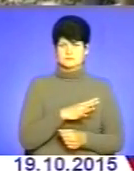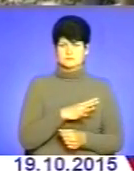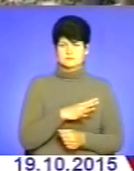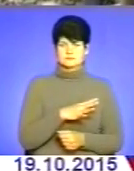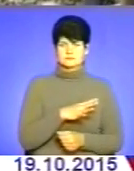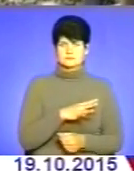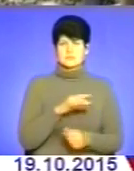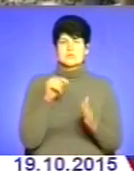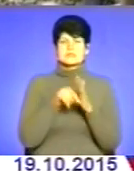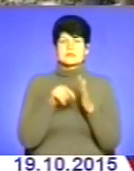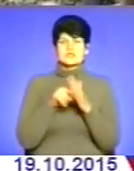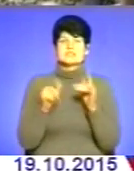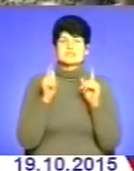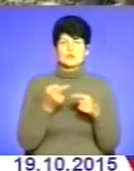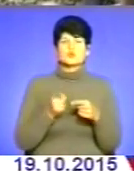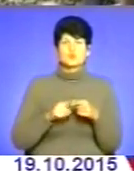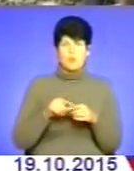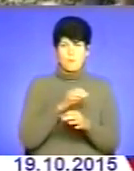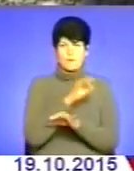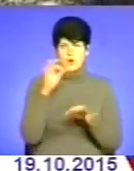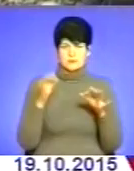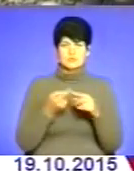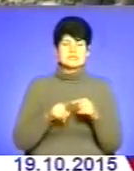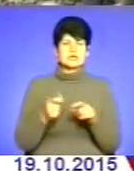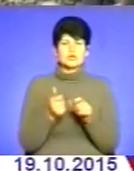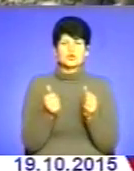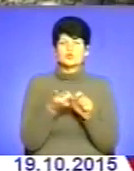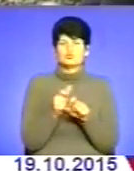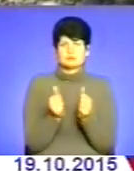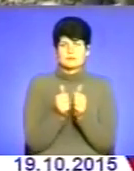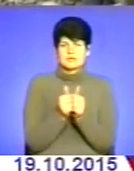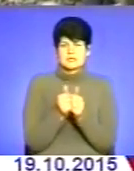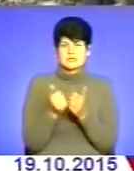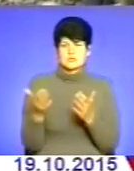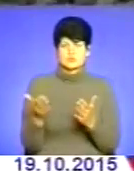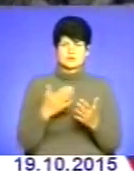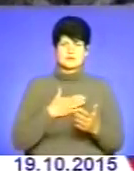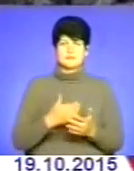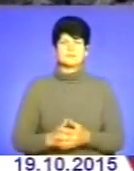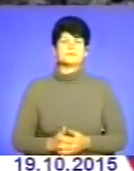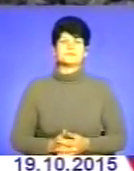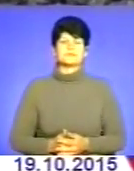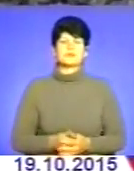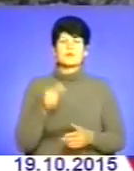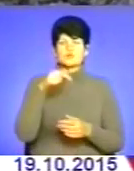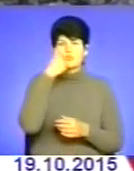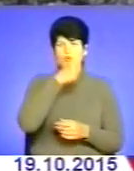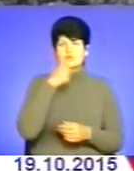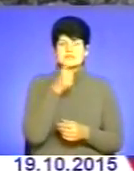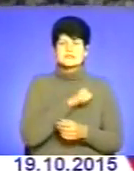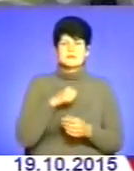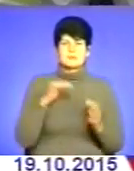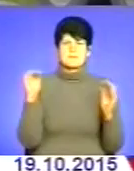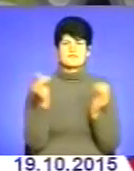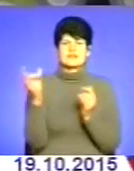значить, згідно цього проєкту Це дуже близько, оскільки КНС-ка поряд з нами Цього року щонайменше в семи